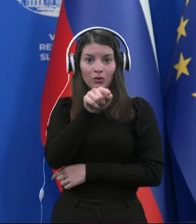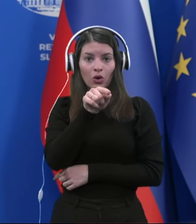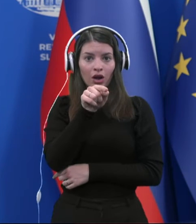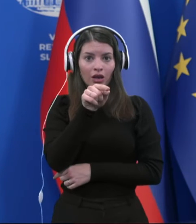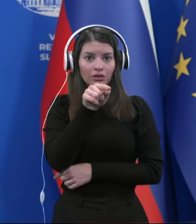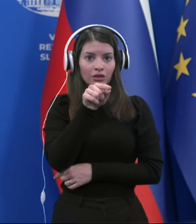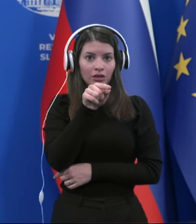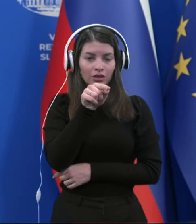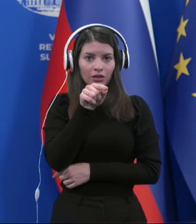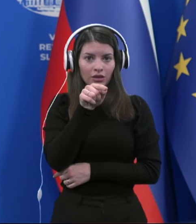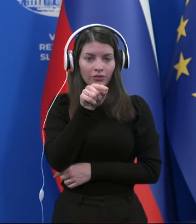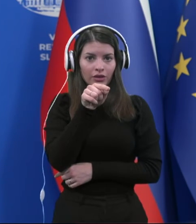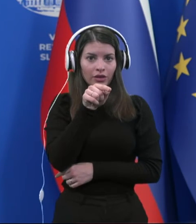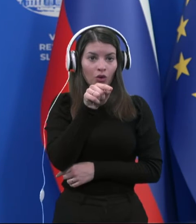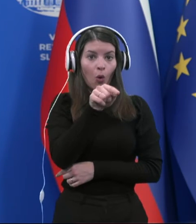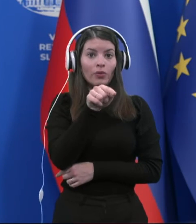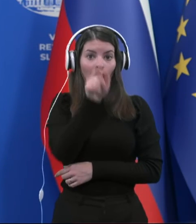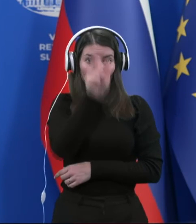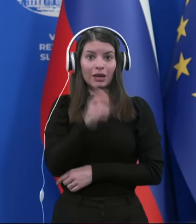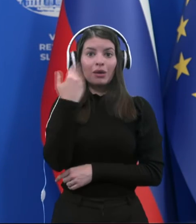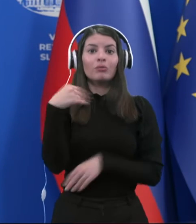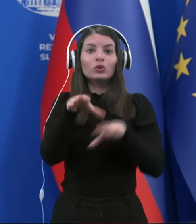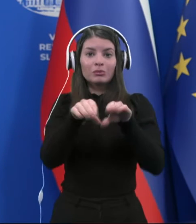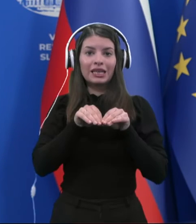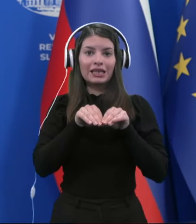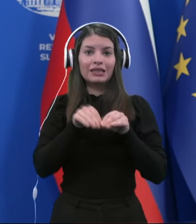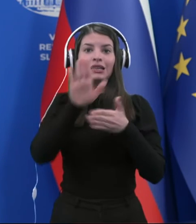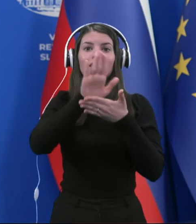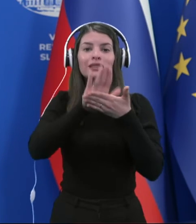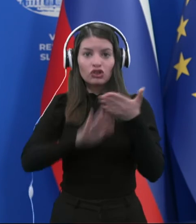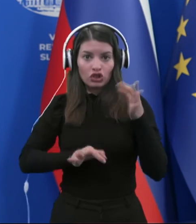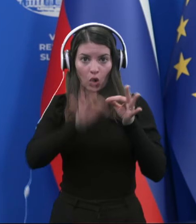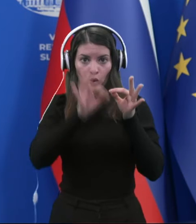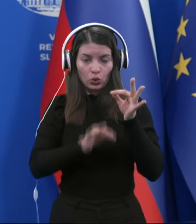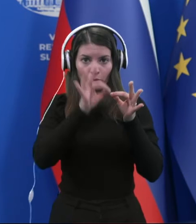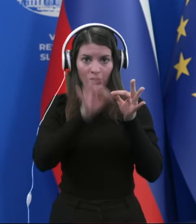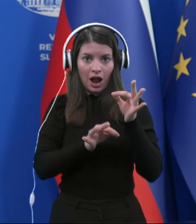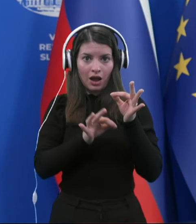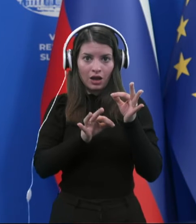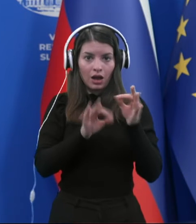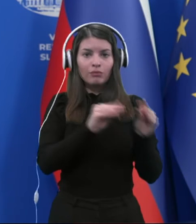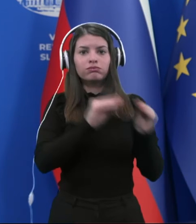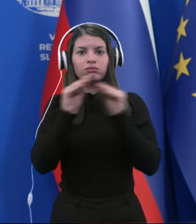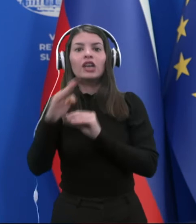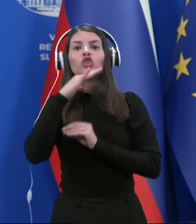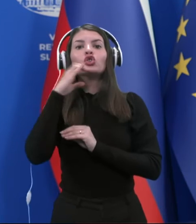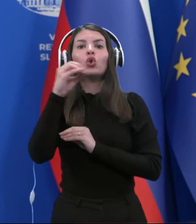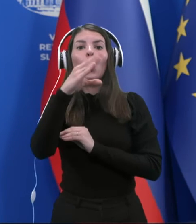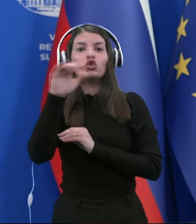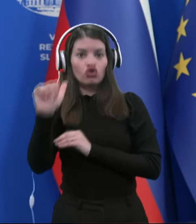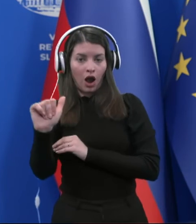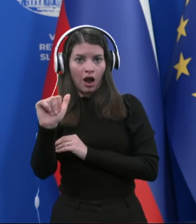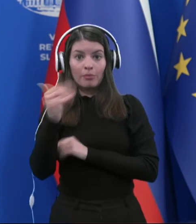na prejšnji konferenci, ki je bil sprejet v začetku oktobera, je bil premeščen na Sočo, prejšnji teden,